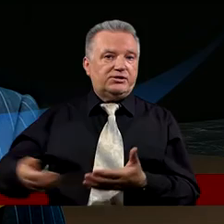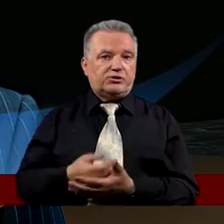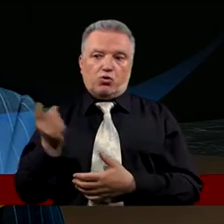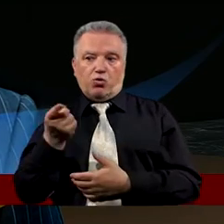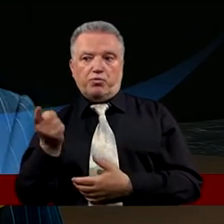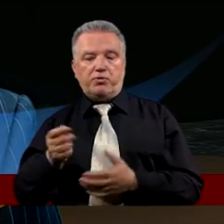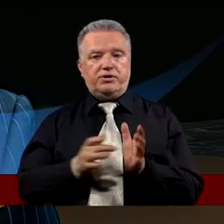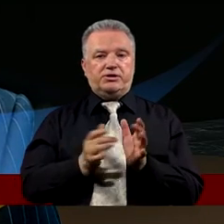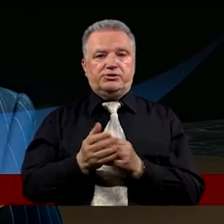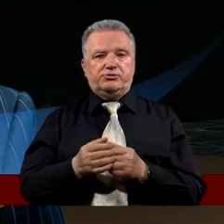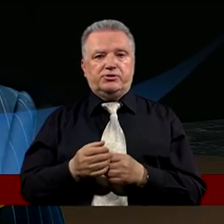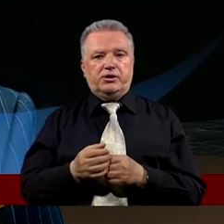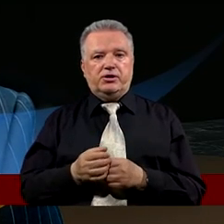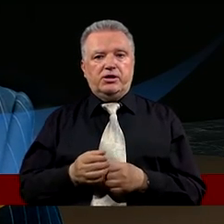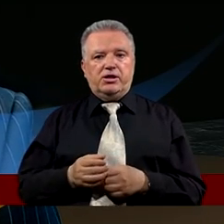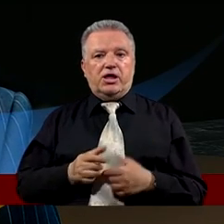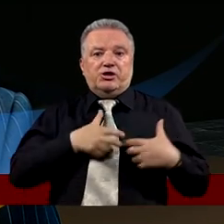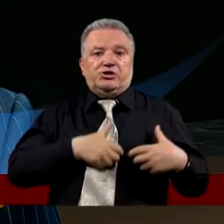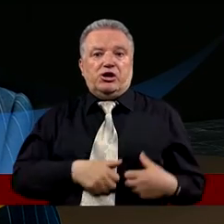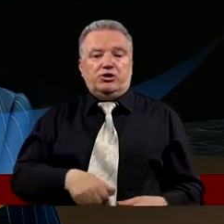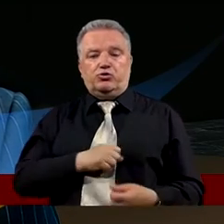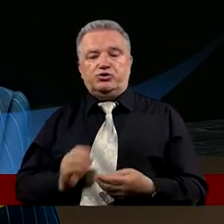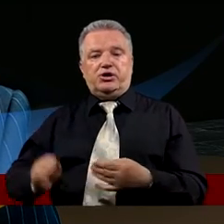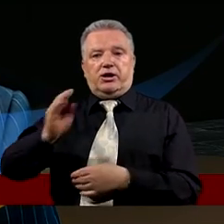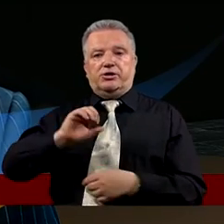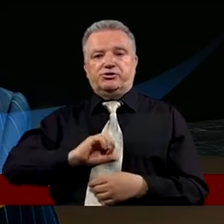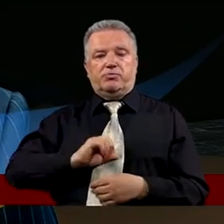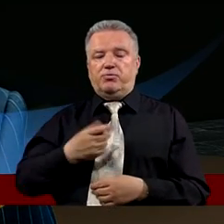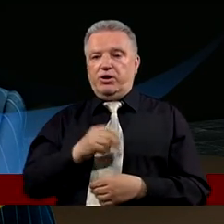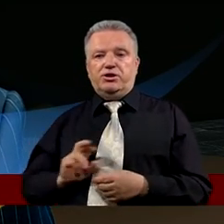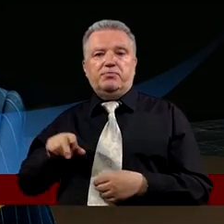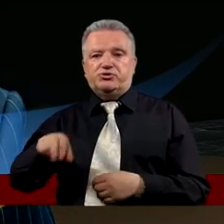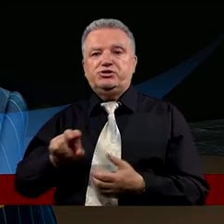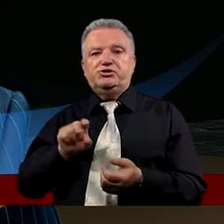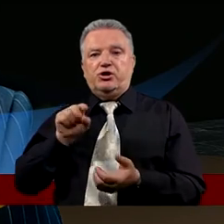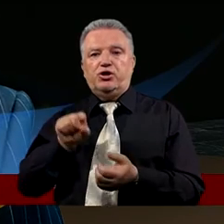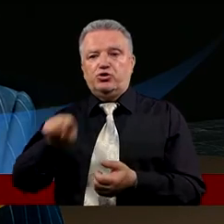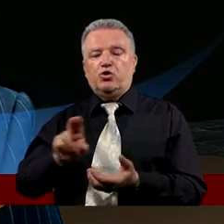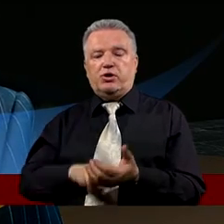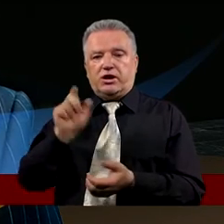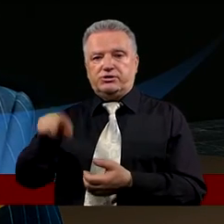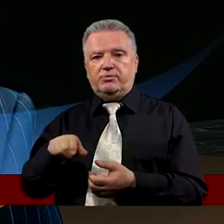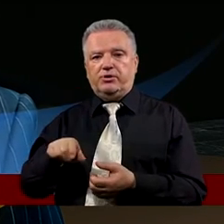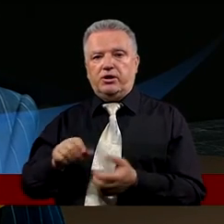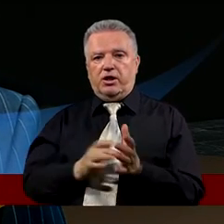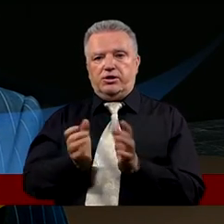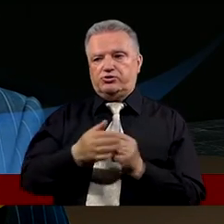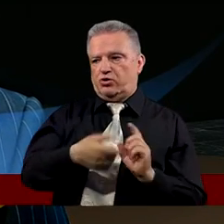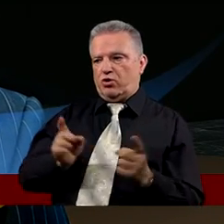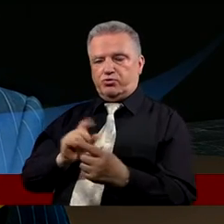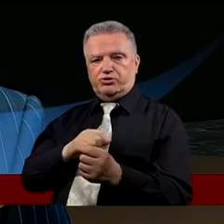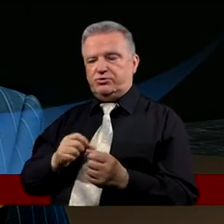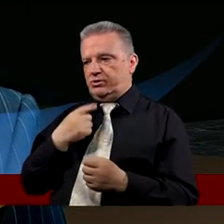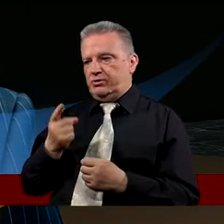upominać Mówiąc Miej litość nad sobą Panie Nie przyjdzie to na Ciebie A on obróciwszy się Rzekł